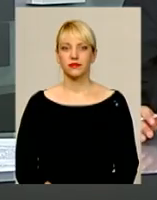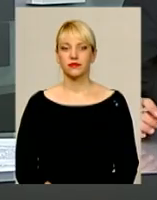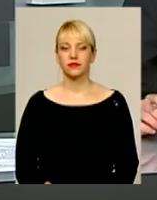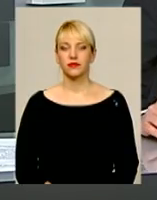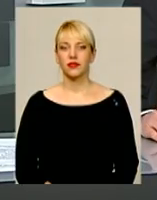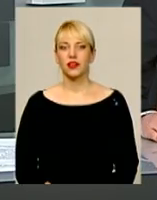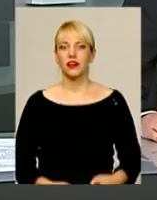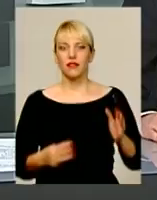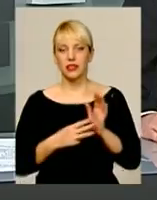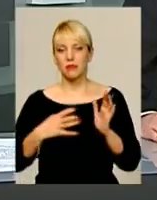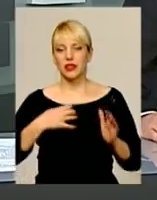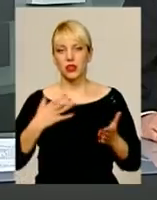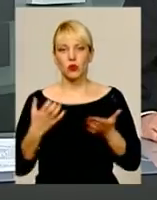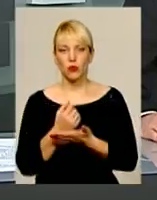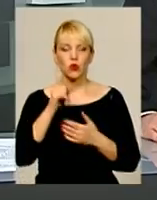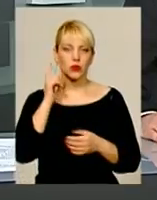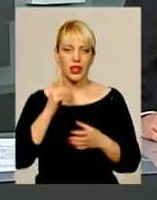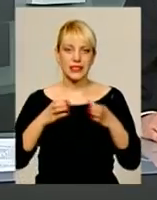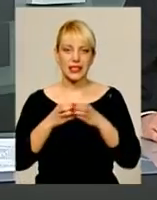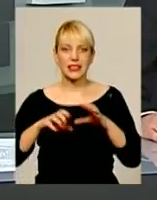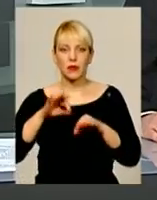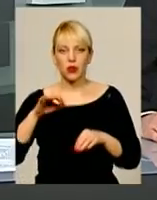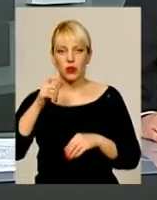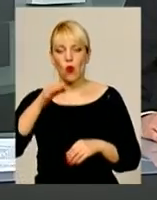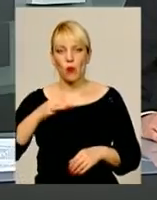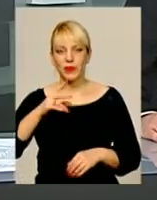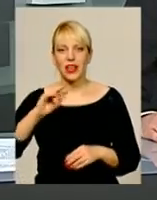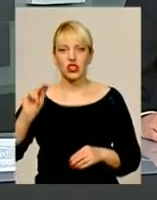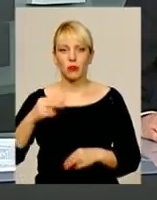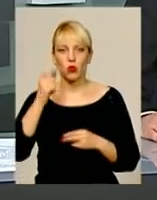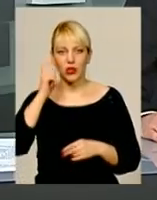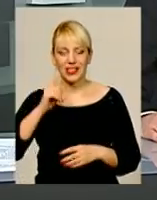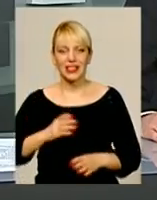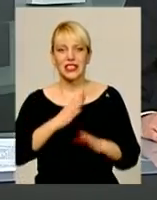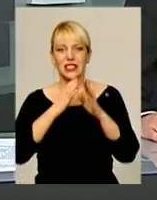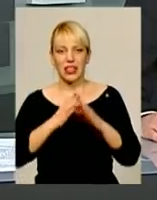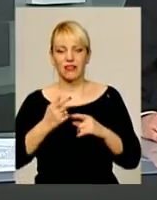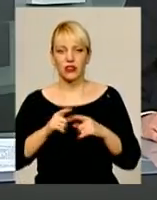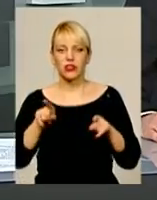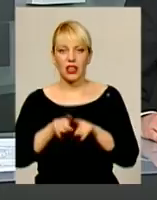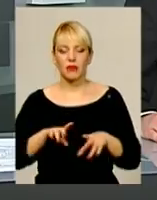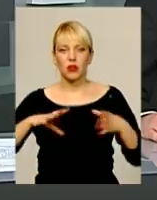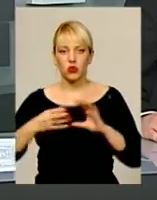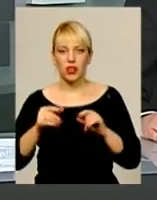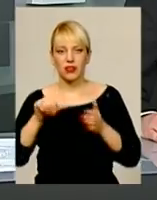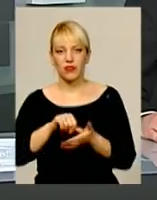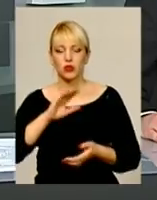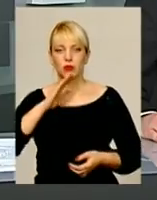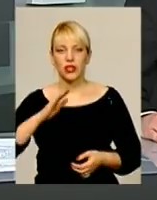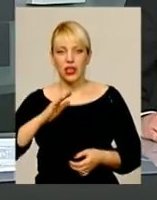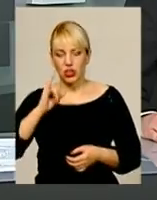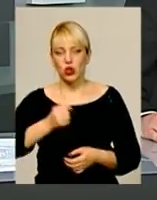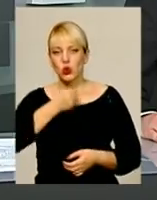Вісім медалей здобула юнацька збірна області на Чемпіонаті України з Тхеквондо ВТФ. З такими же результатом виступили і